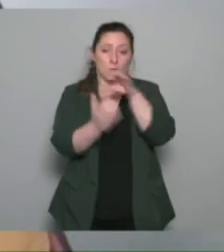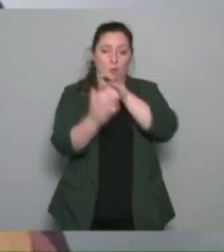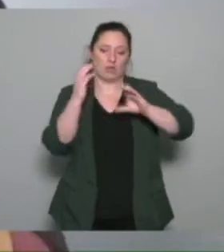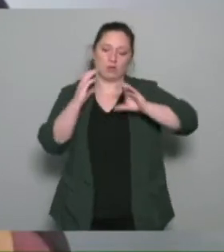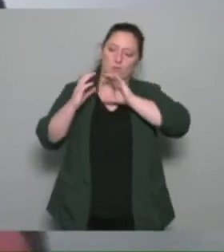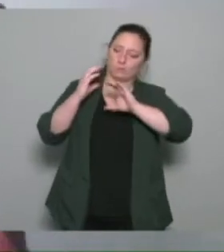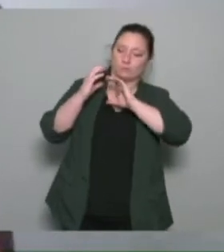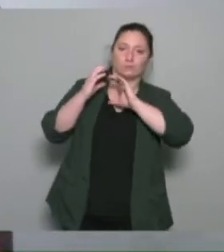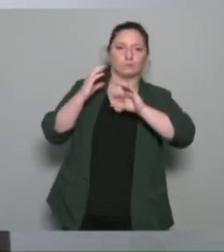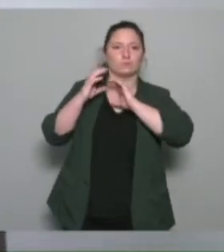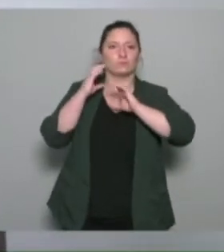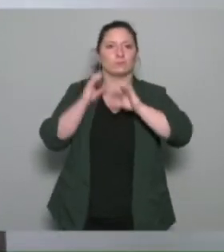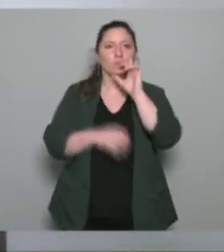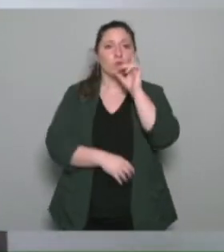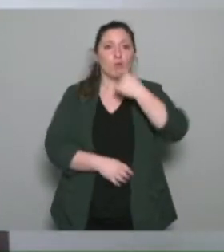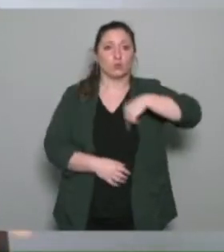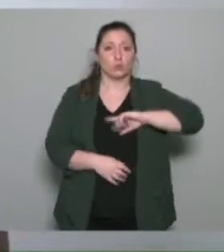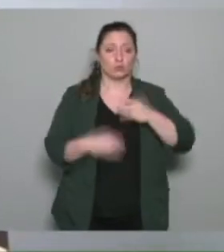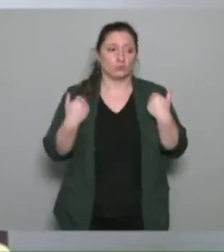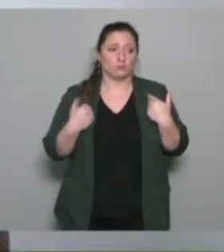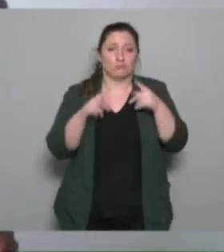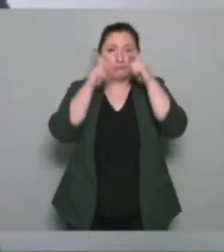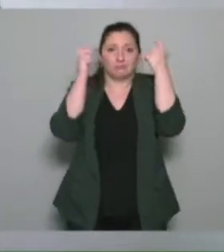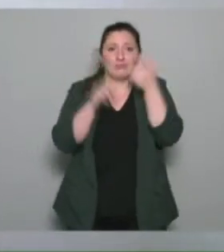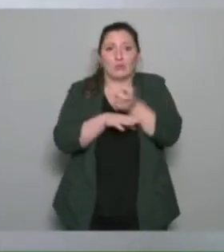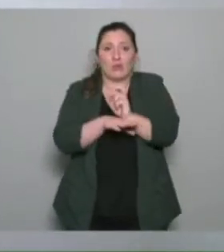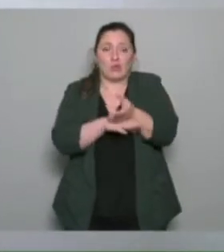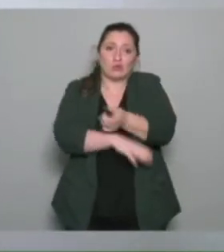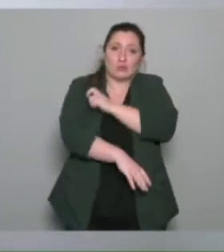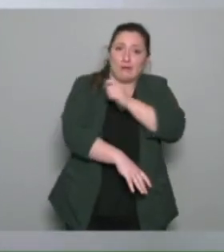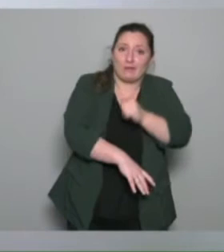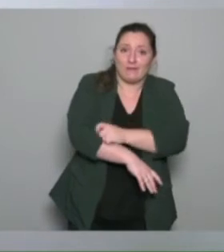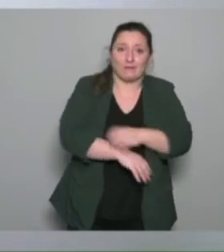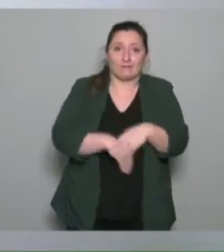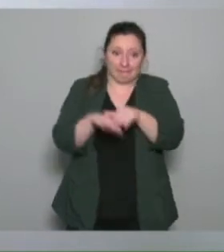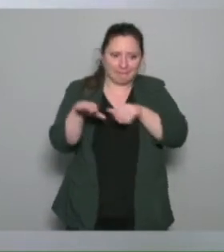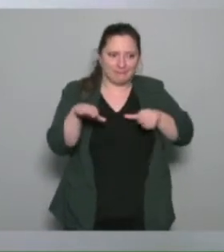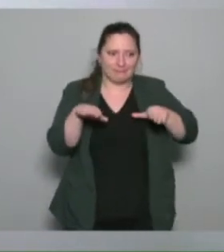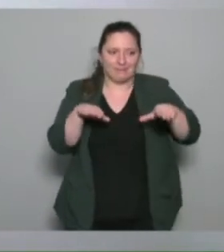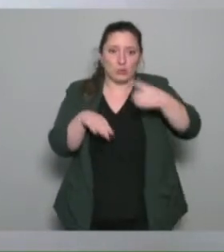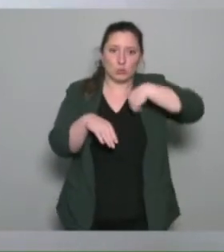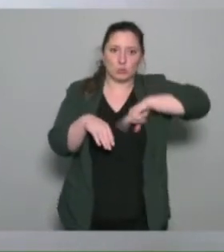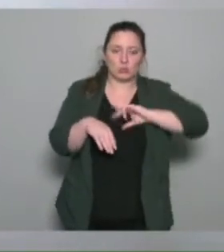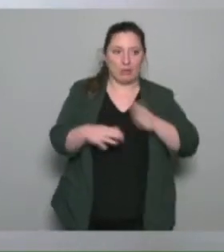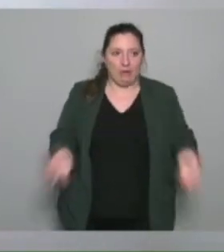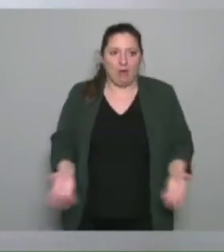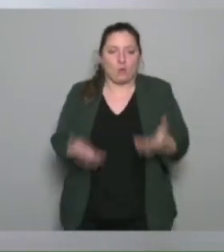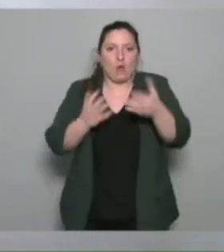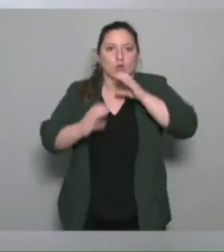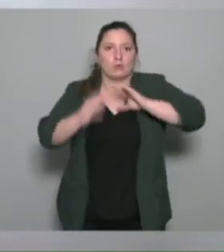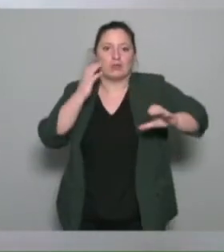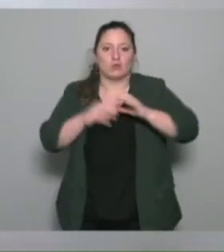je vous dis en plus de professionnels dans l'activité physique nous sommes des communicateurs et nous sommes un outil